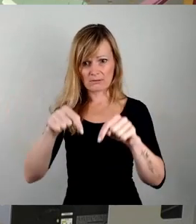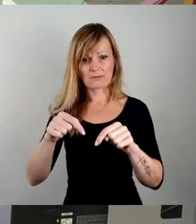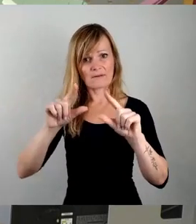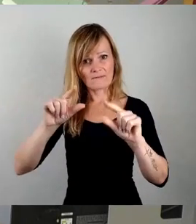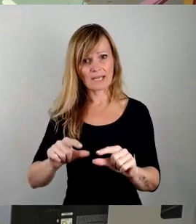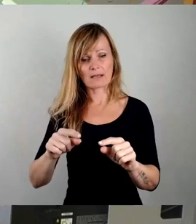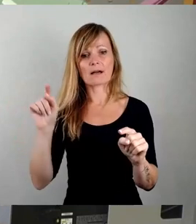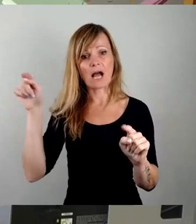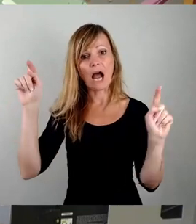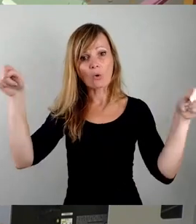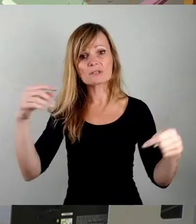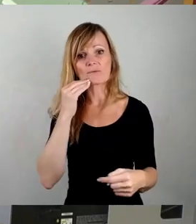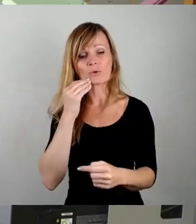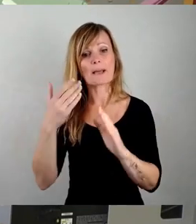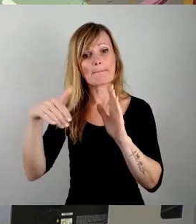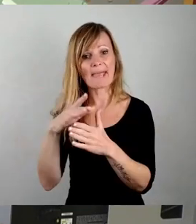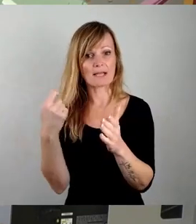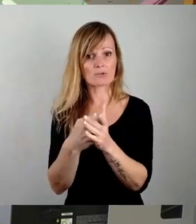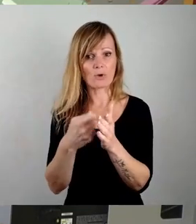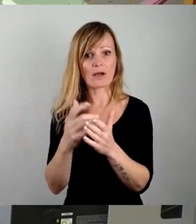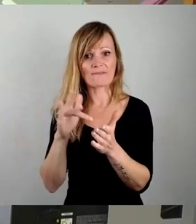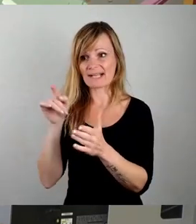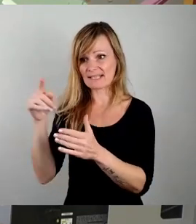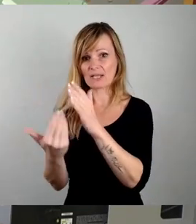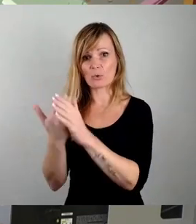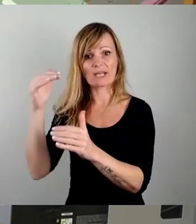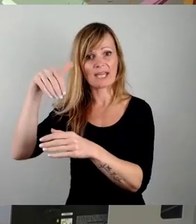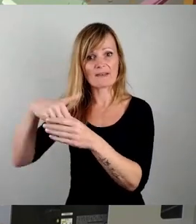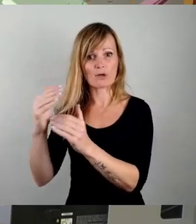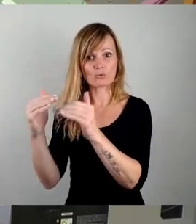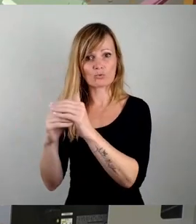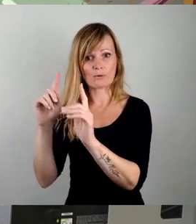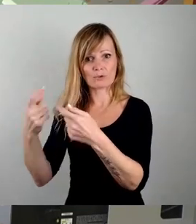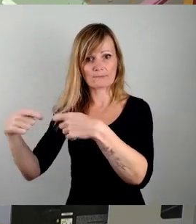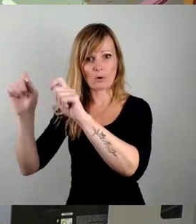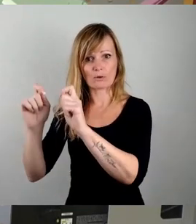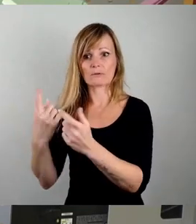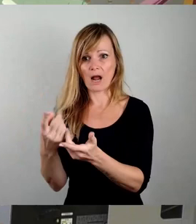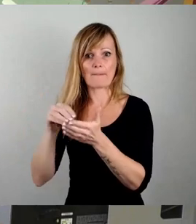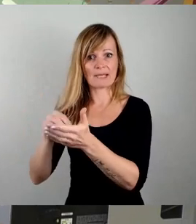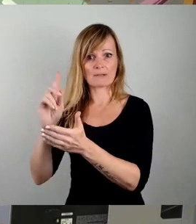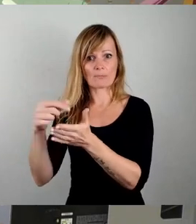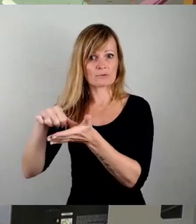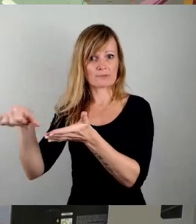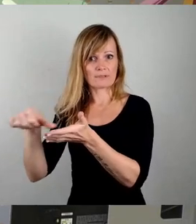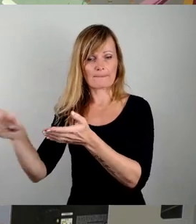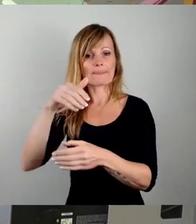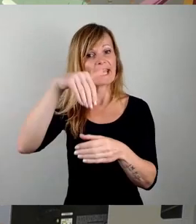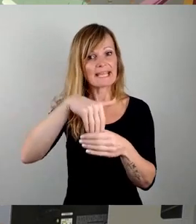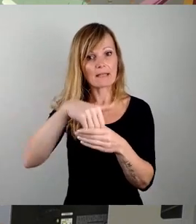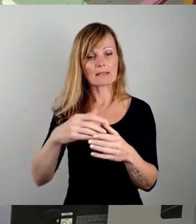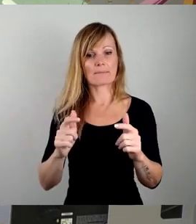die dann letztlich die Erwerber oder Mieter bezahlen müssen. Innenentwicklung führt dagegen zu einer besseren Auslastung der vorhandenen Infrastruktur,